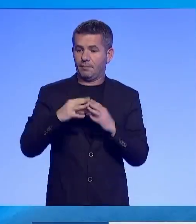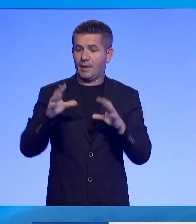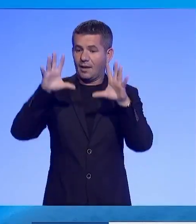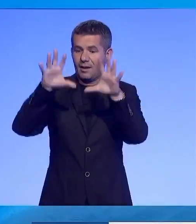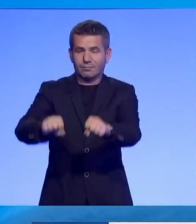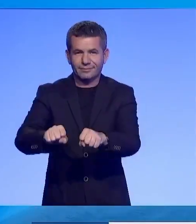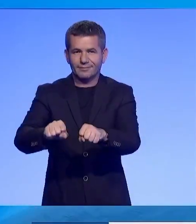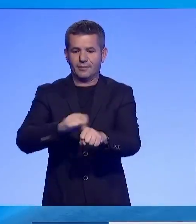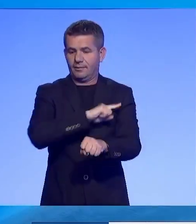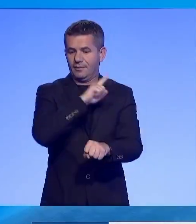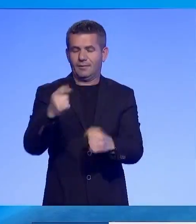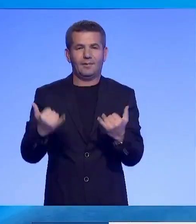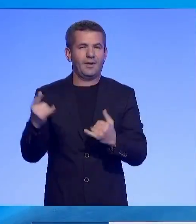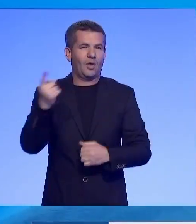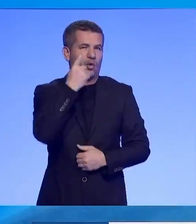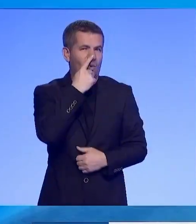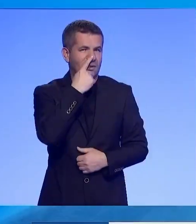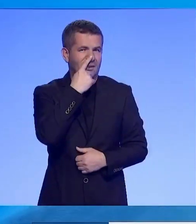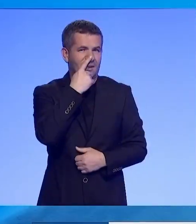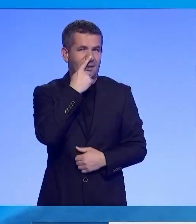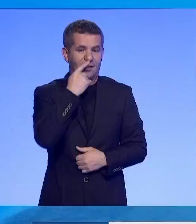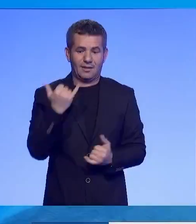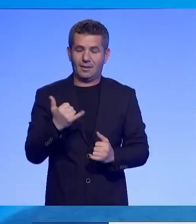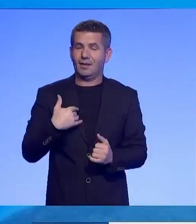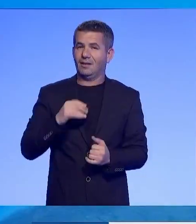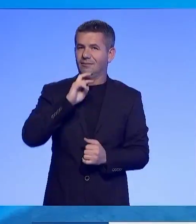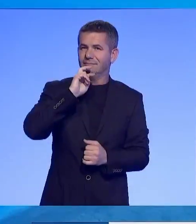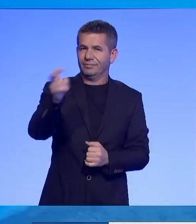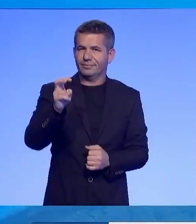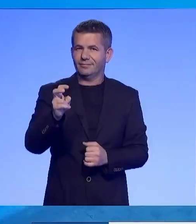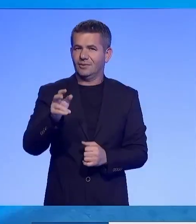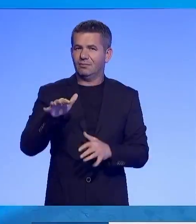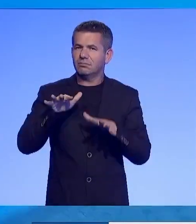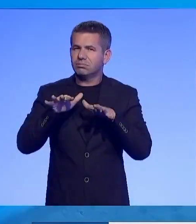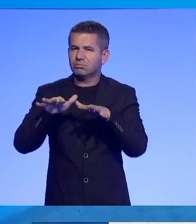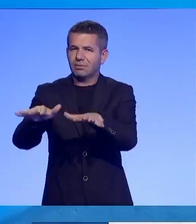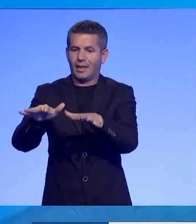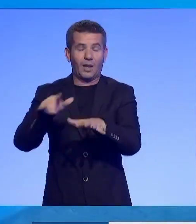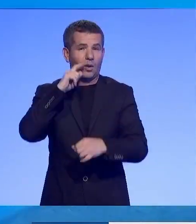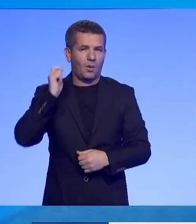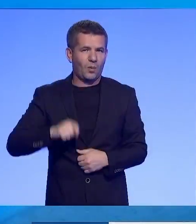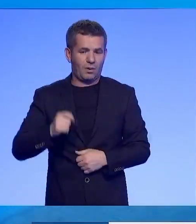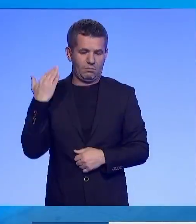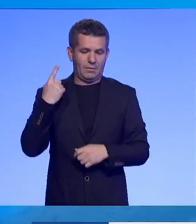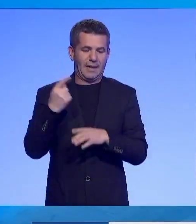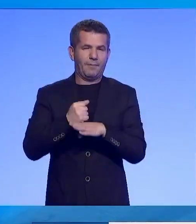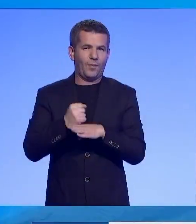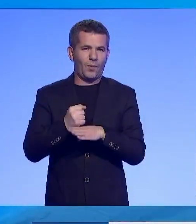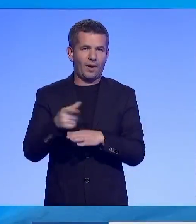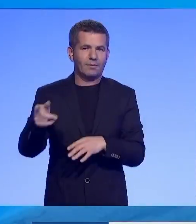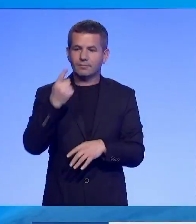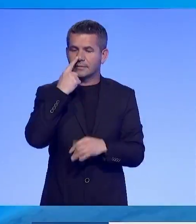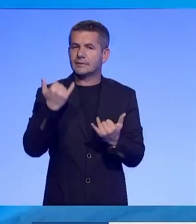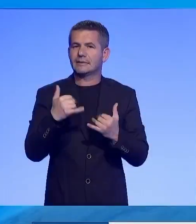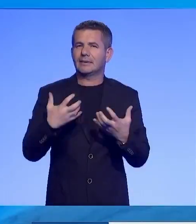rritjet më të rëndësishme të Moskës në lukhtë, por një kundor ofenziv Ukrajinëse në zonë, në cila ka njësur prej më shumë se një muaj, ka bërë që